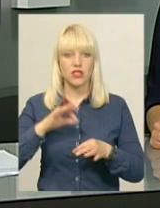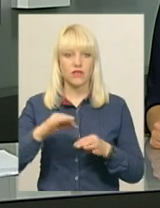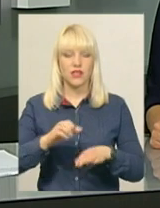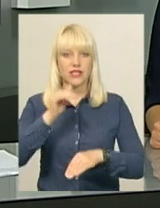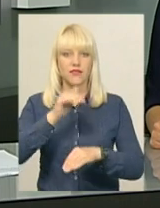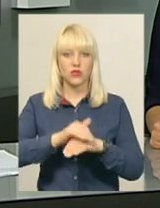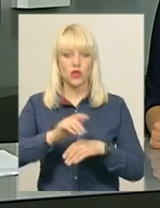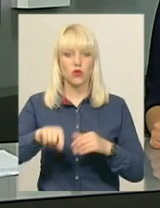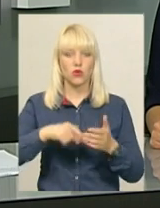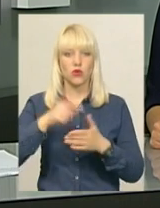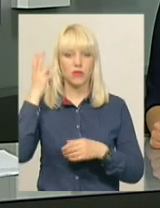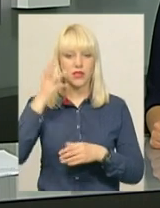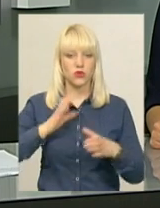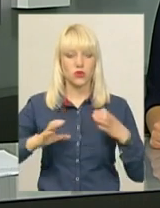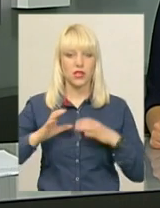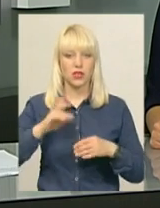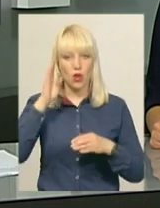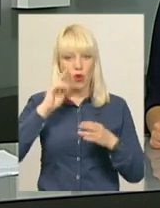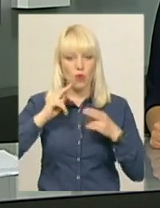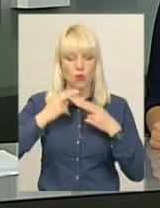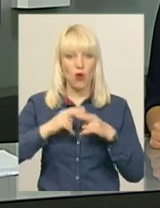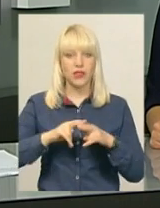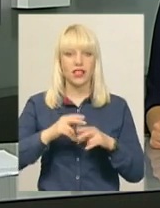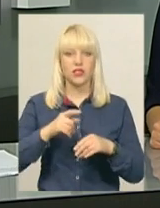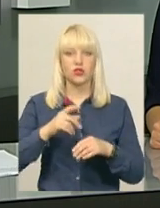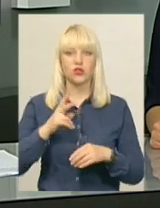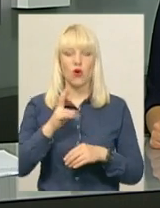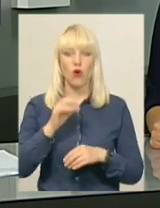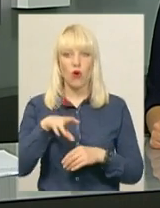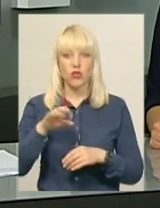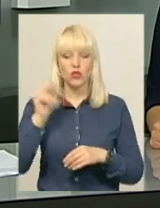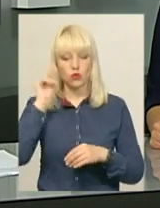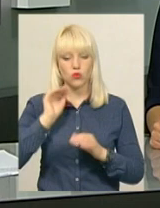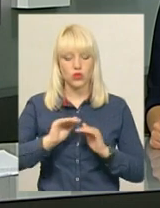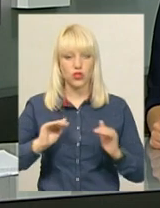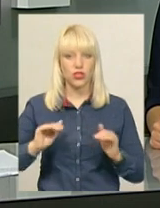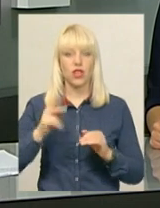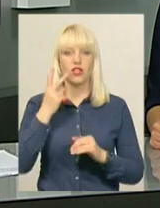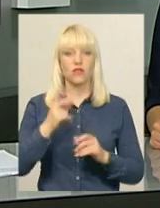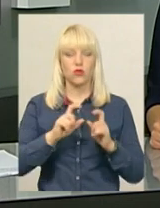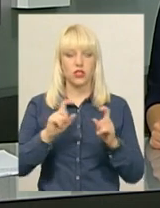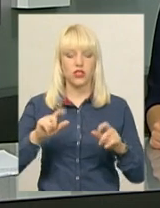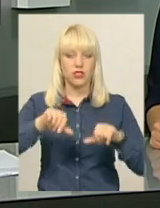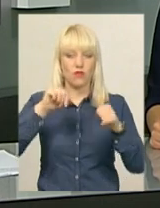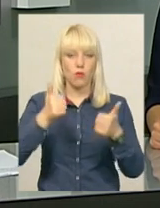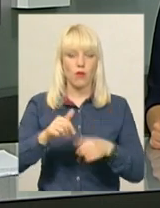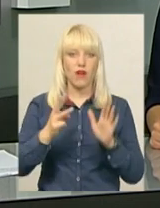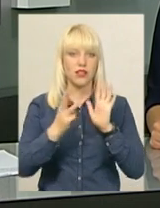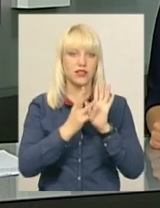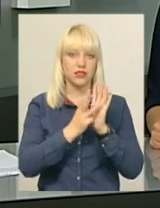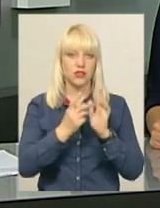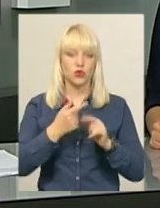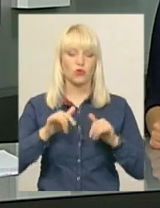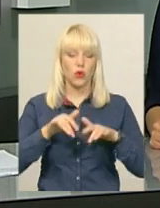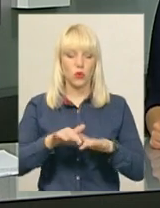Хмельницькому. Студенти політехнічного коледжу та учні двох шкіл, вдягнені у вишиті сорочки, сформували три зуб. Участь у заході